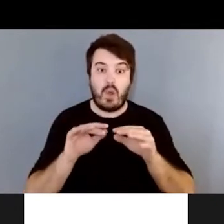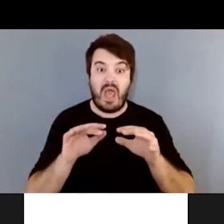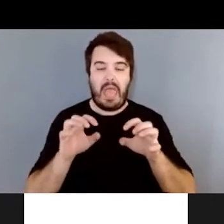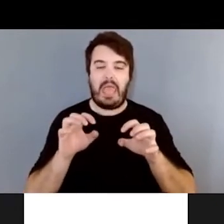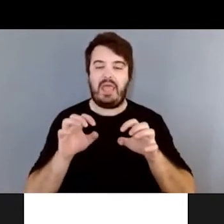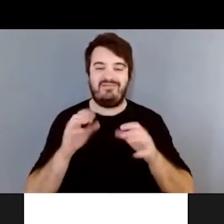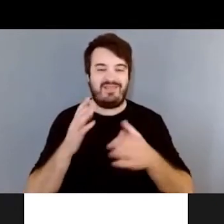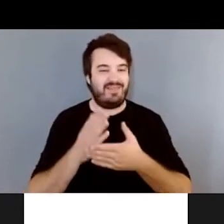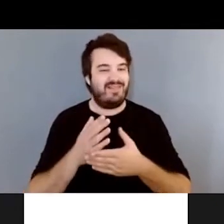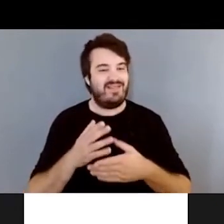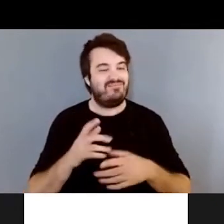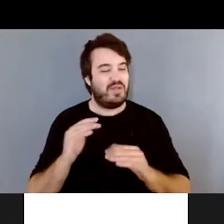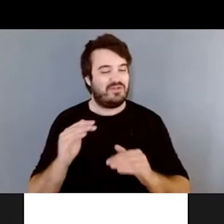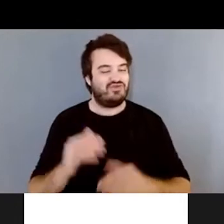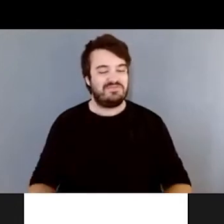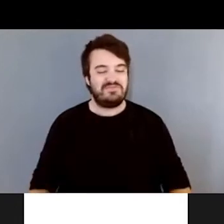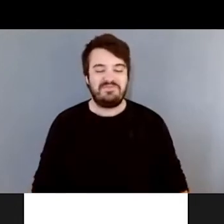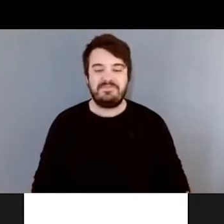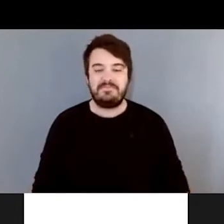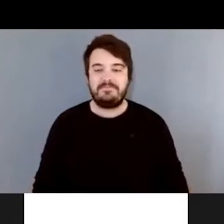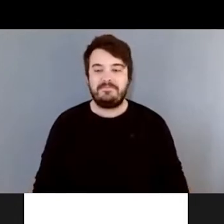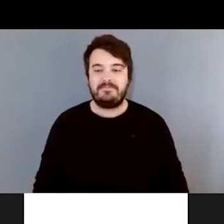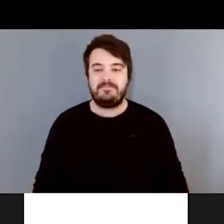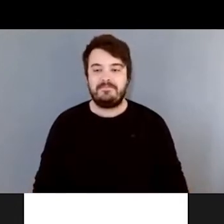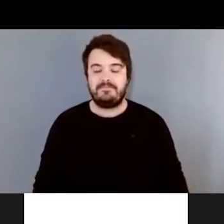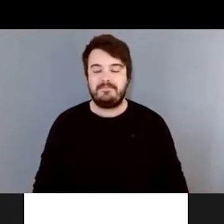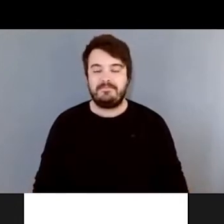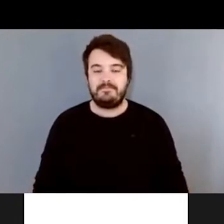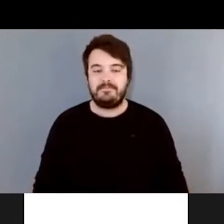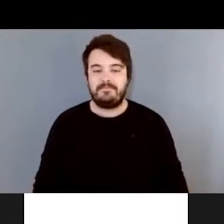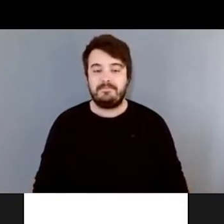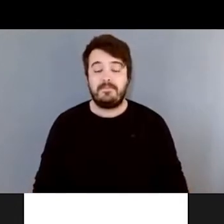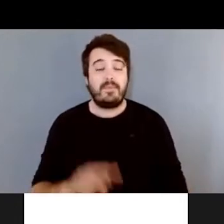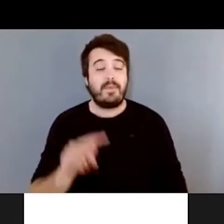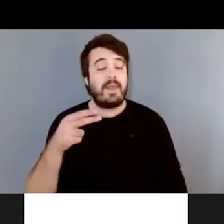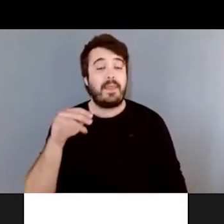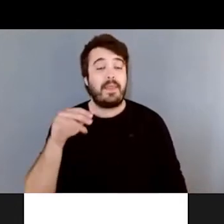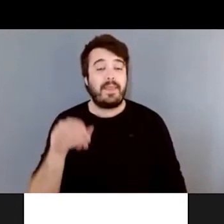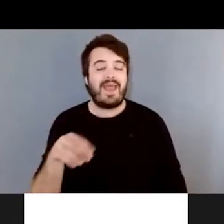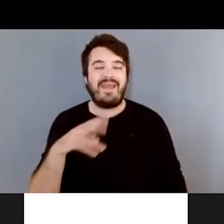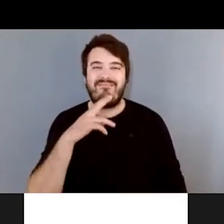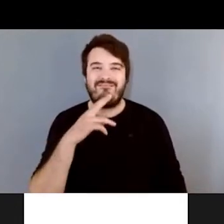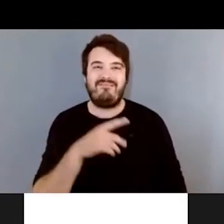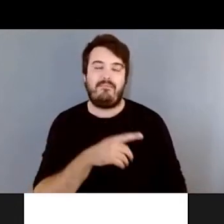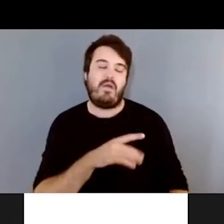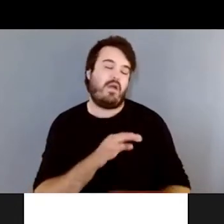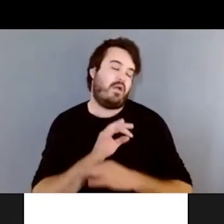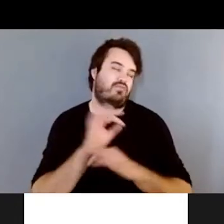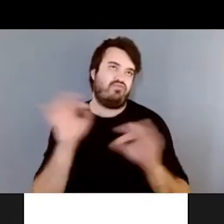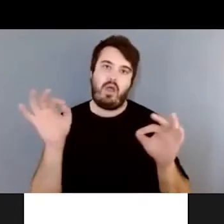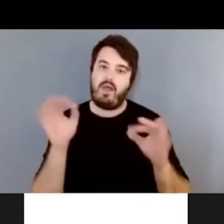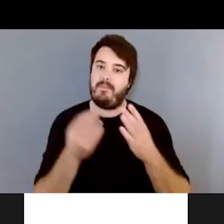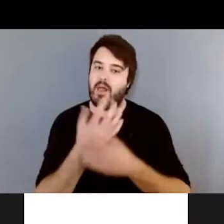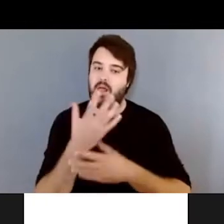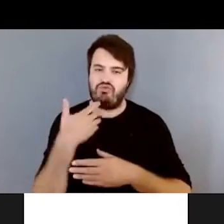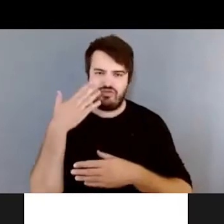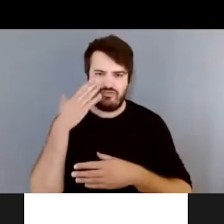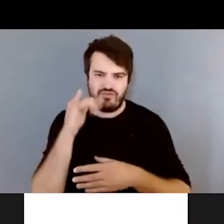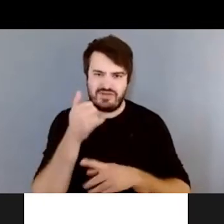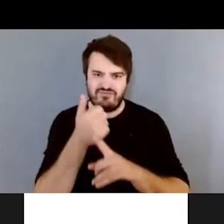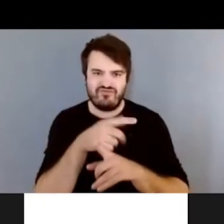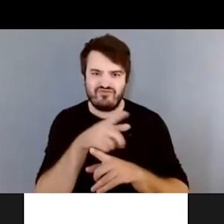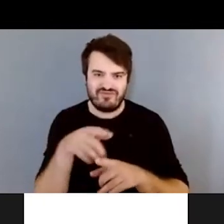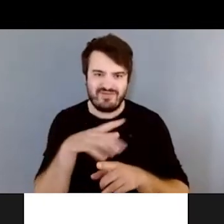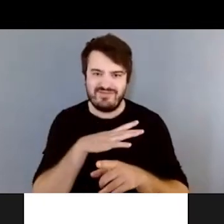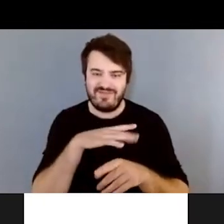causer une infection. Donc, le thym, c'est vraiment une super plante. Je ne pas si dans votre jardin vous